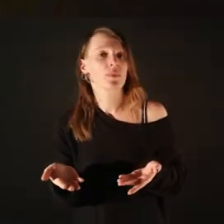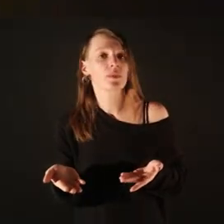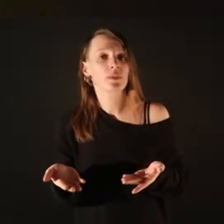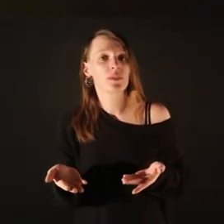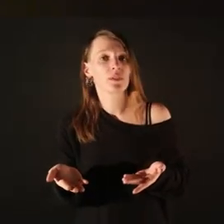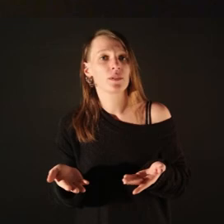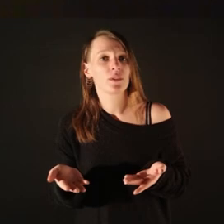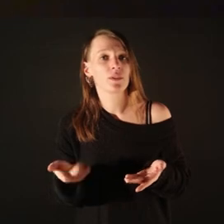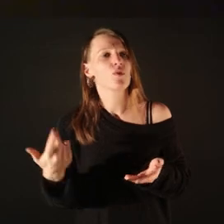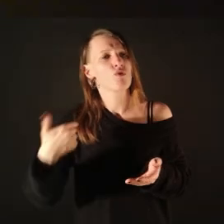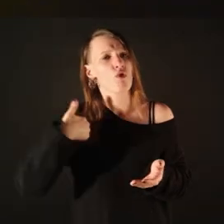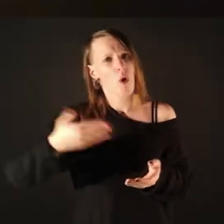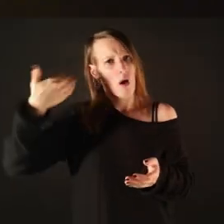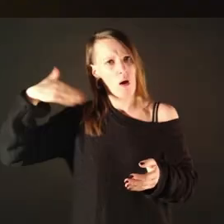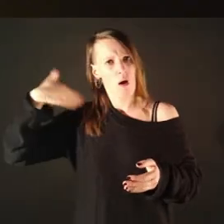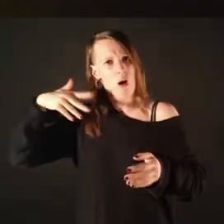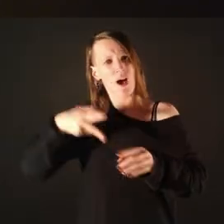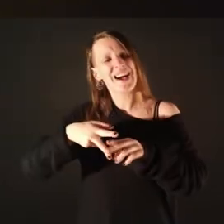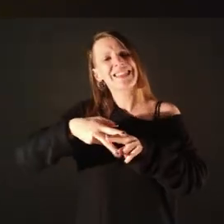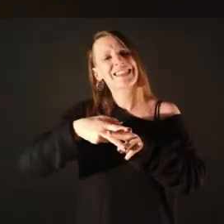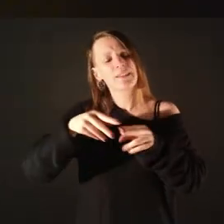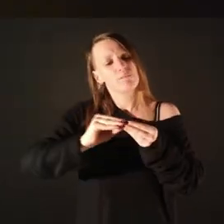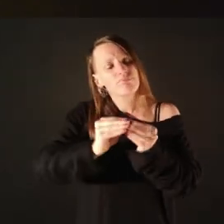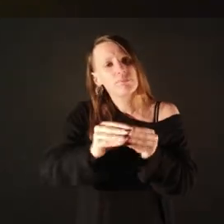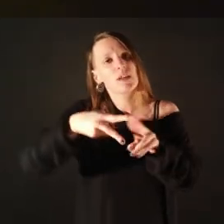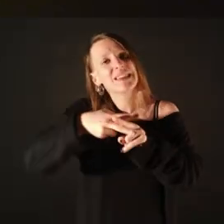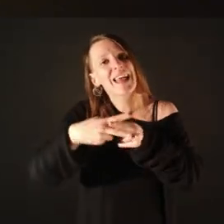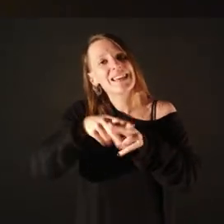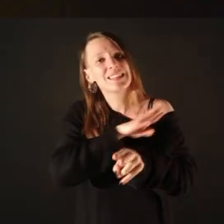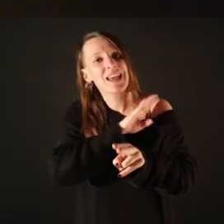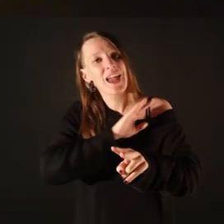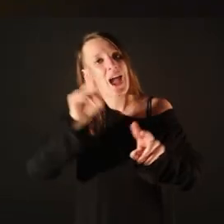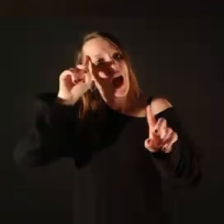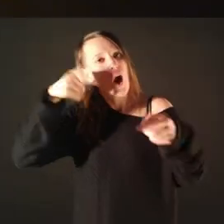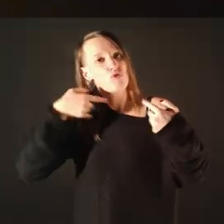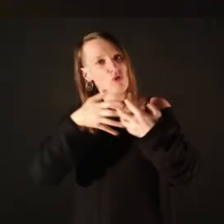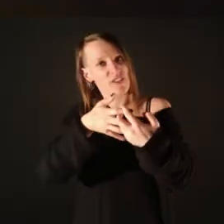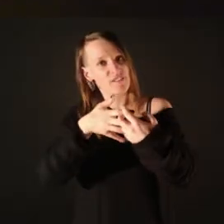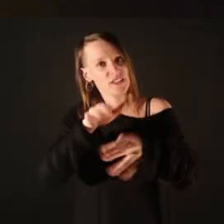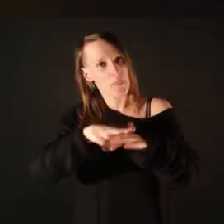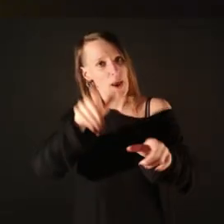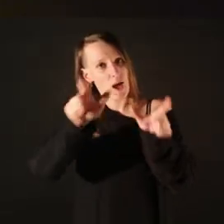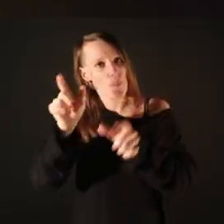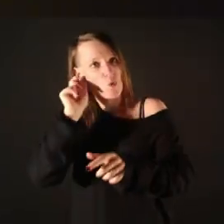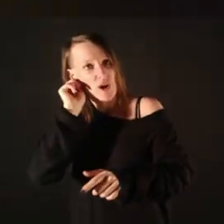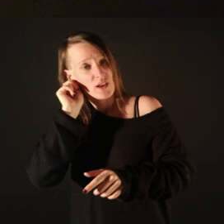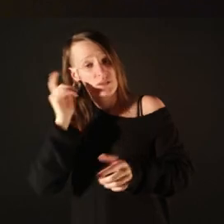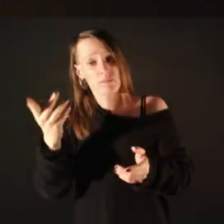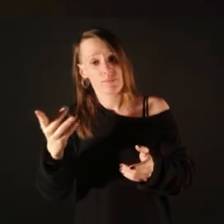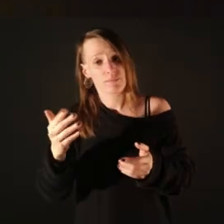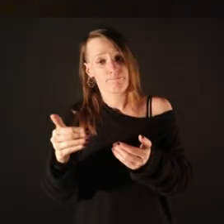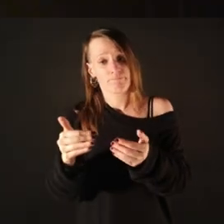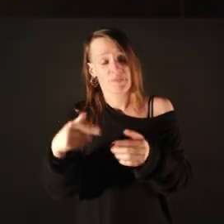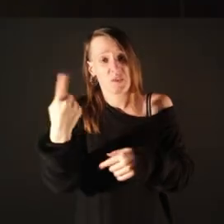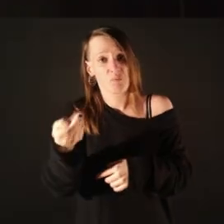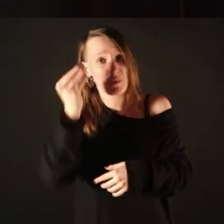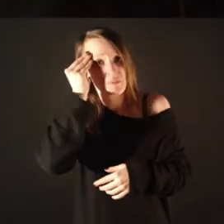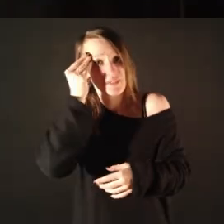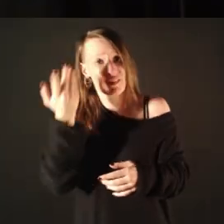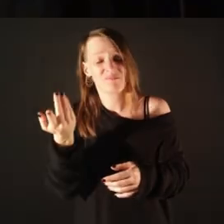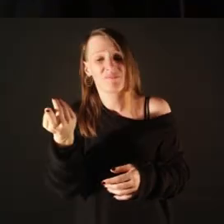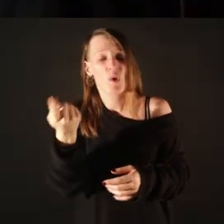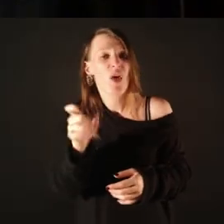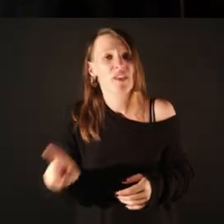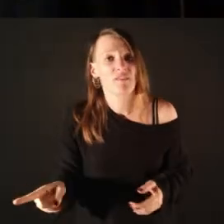jo abans feia tallers d'autodefensa per ties, i per mi no va tenir sentit seguir fent tallers d'autodefensa per dones, sinó que el meu lloc